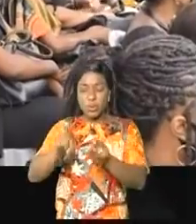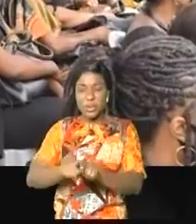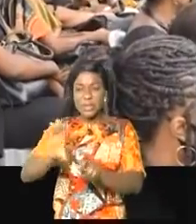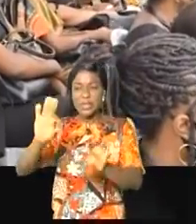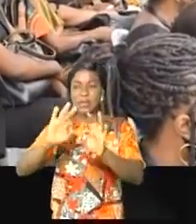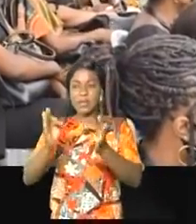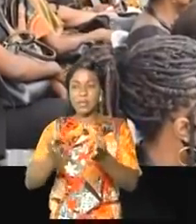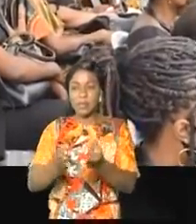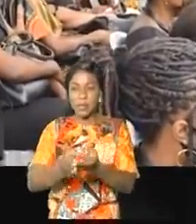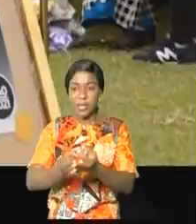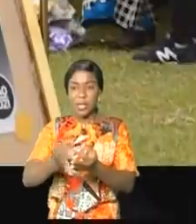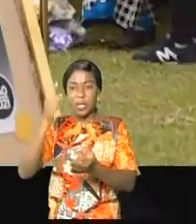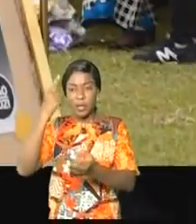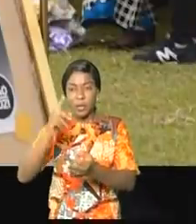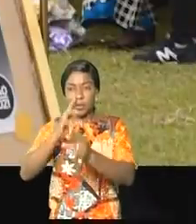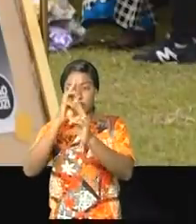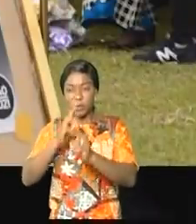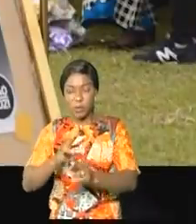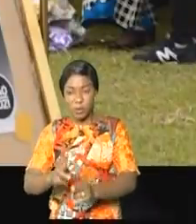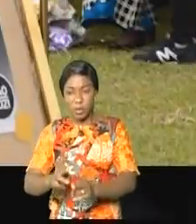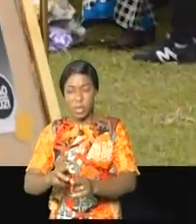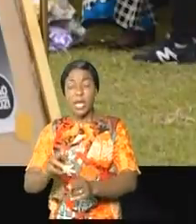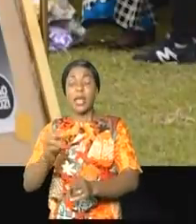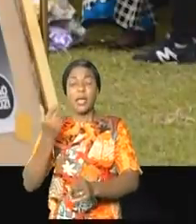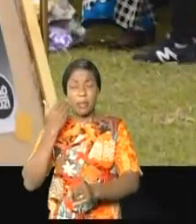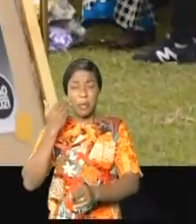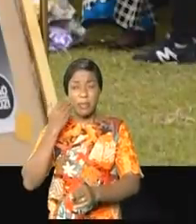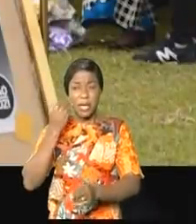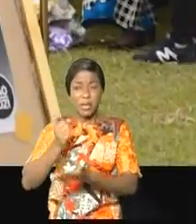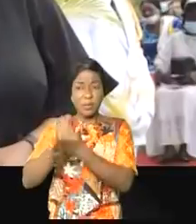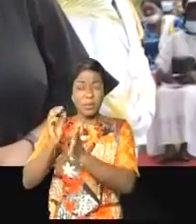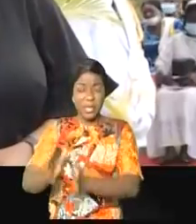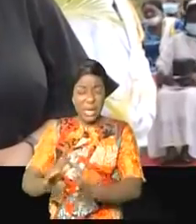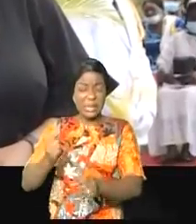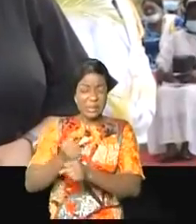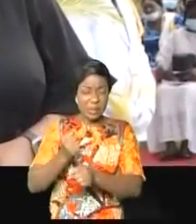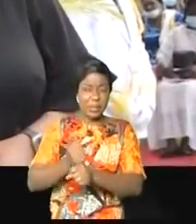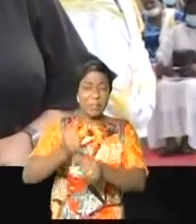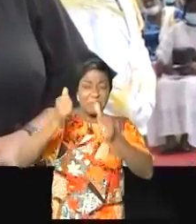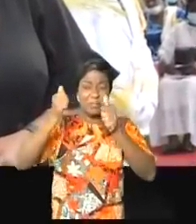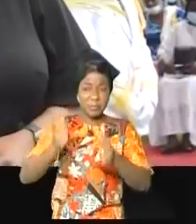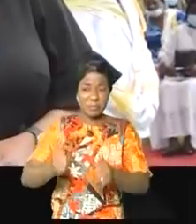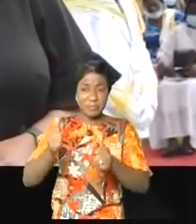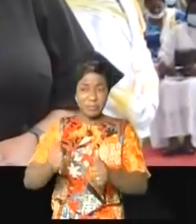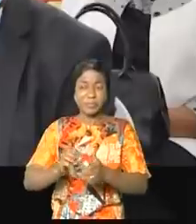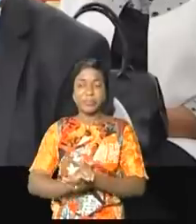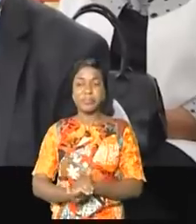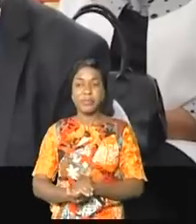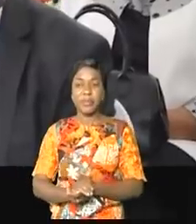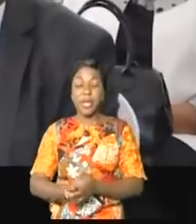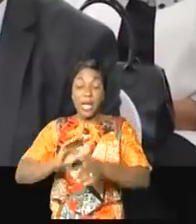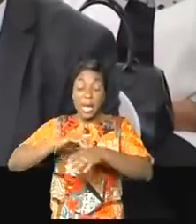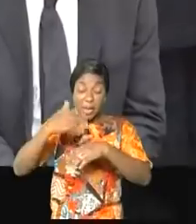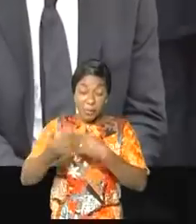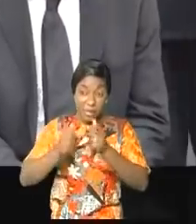ont rendu les hommages mérités aux doyens seniors de la diplomatie de carrière de la République démocratique du Congo. Après